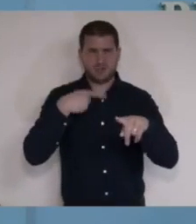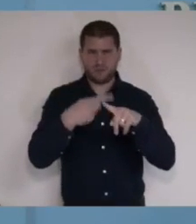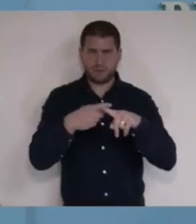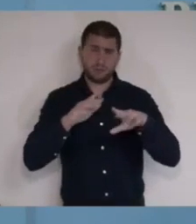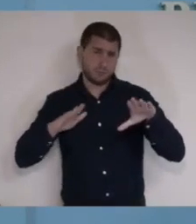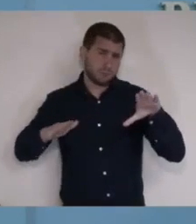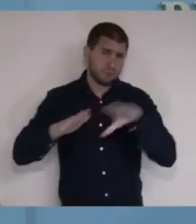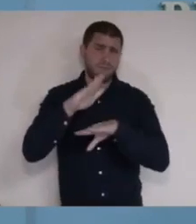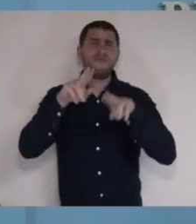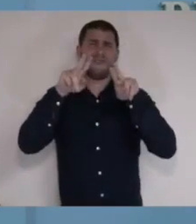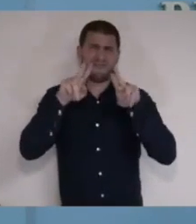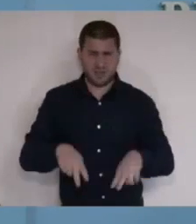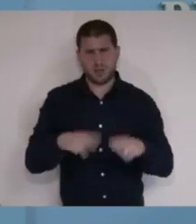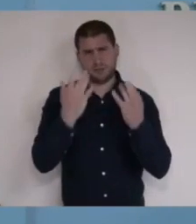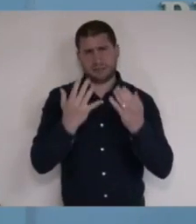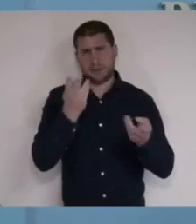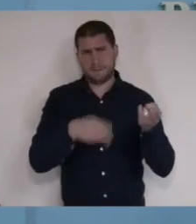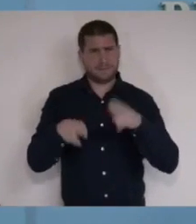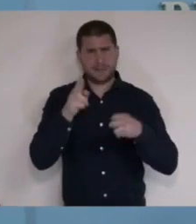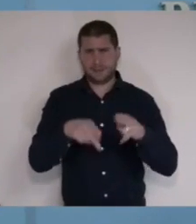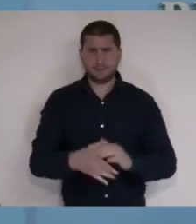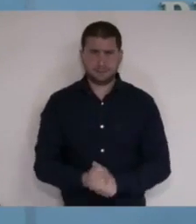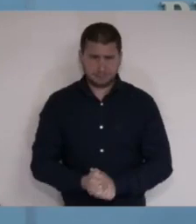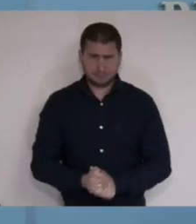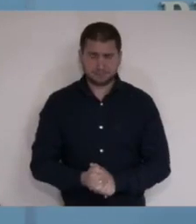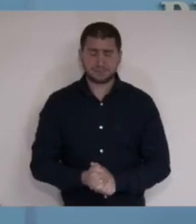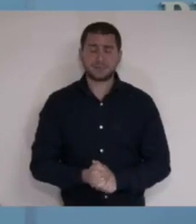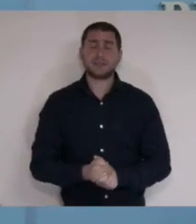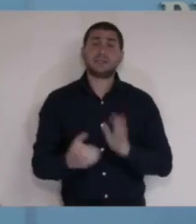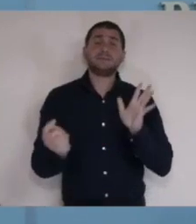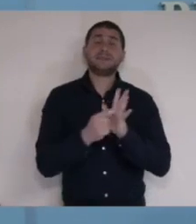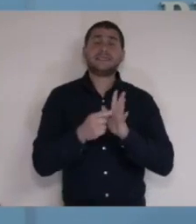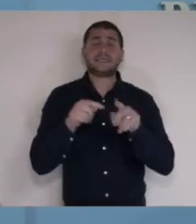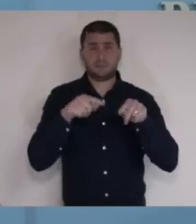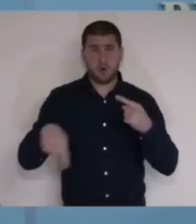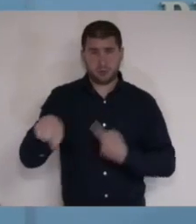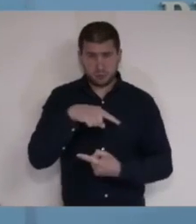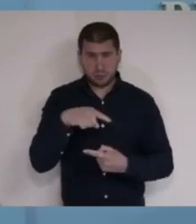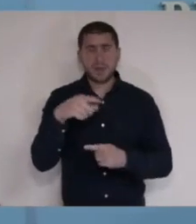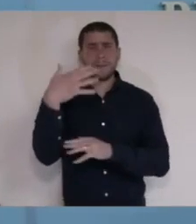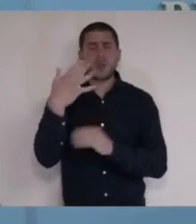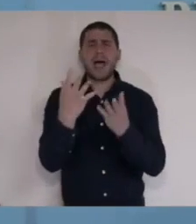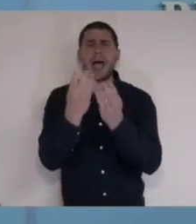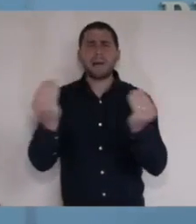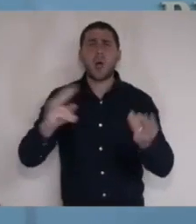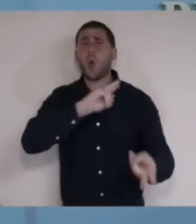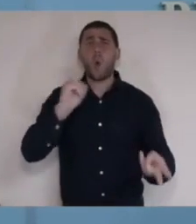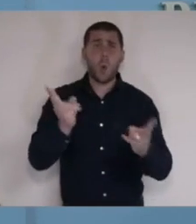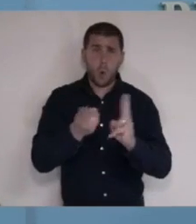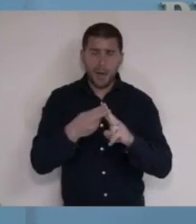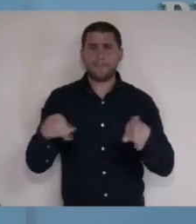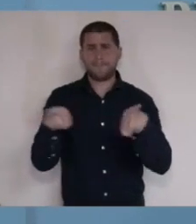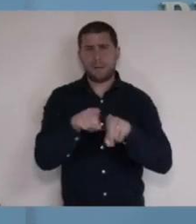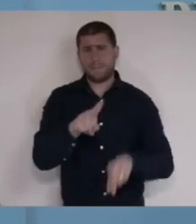זינוק עצום במספר המתים. מסיבות אלה, מדינות רבות בעולם,